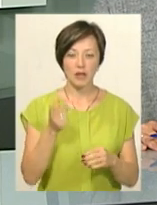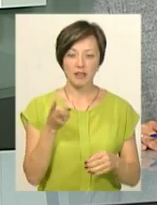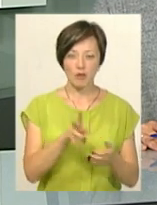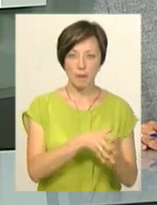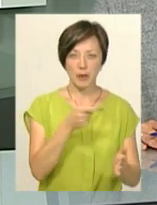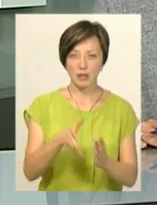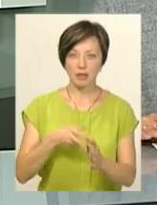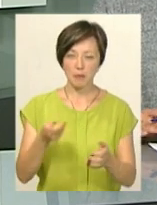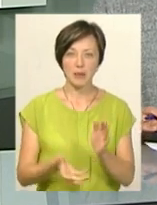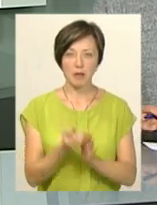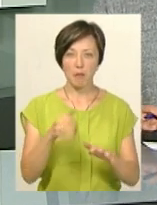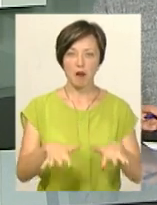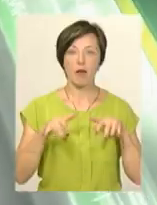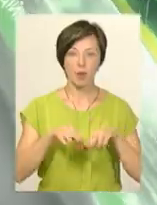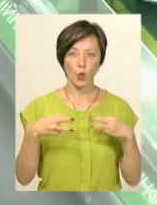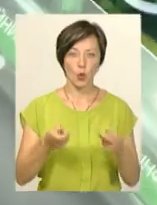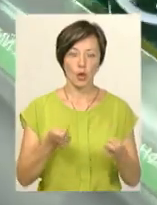підтримали парламент і уряд.